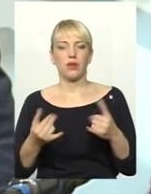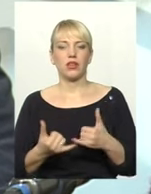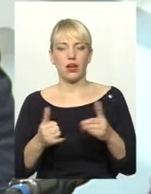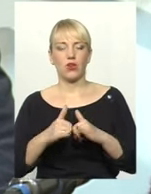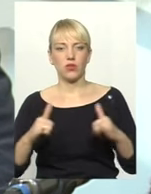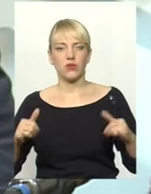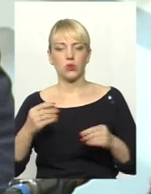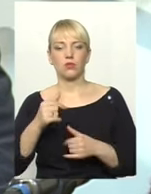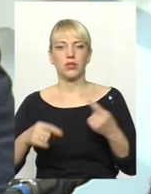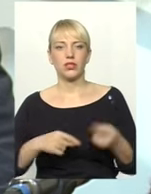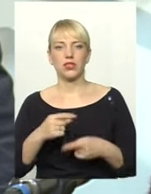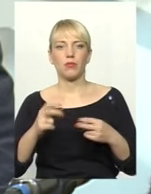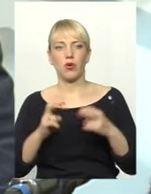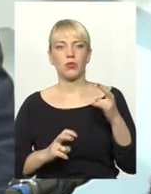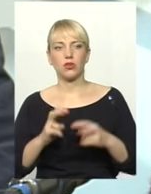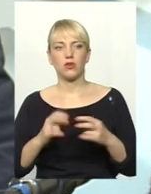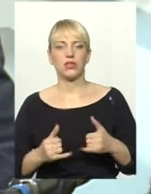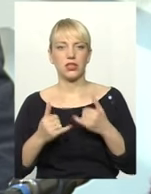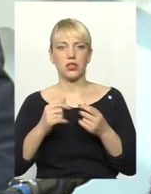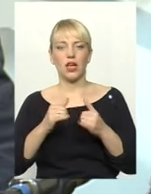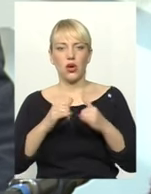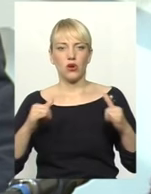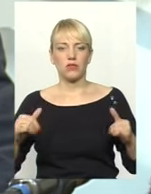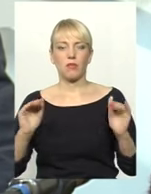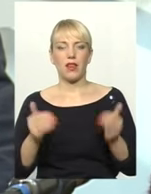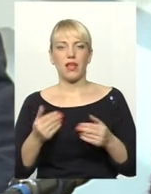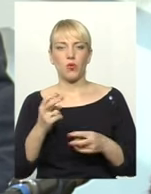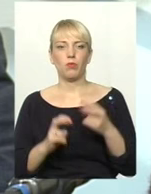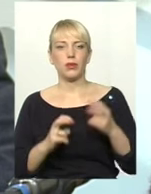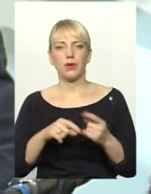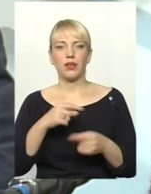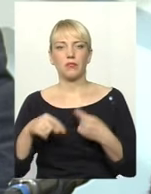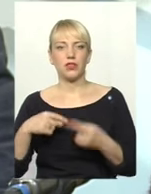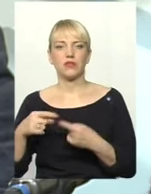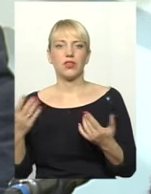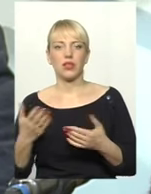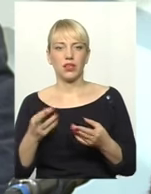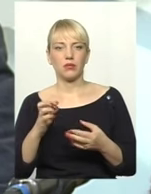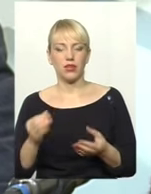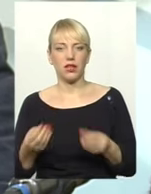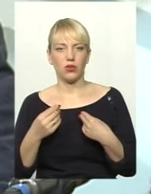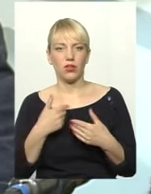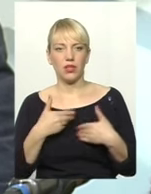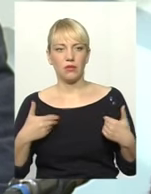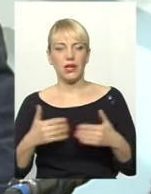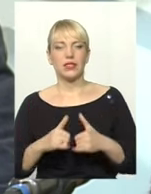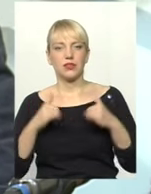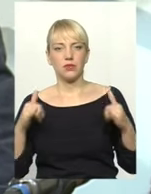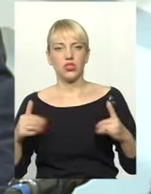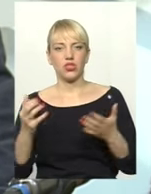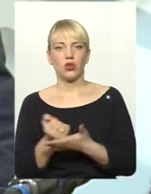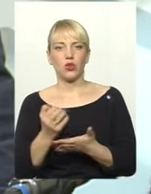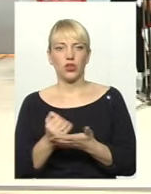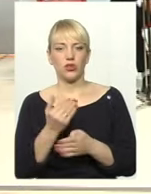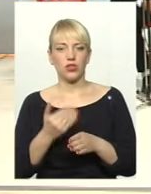бізнесу, для розвитку промисловості, для розвитку малого підприємства, яке би нам дало збільшення дохідної частини в наступному